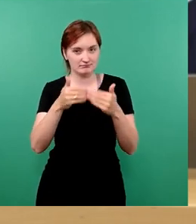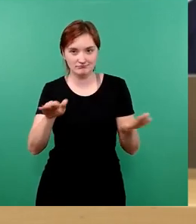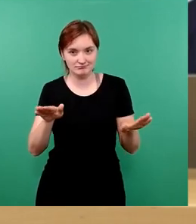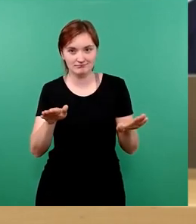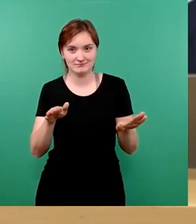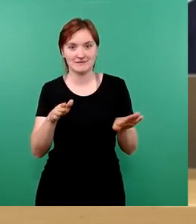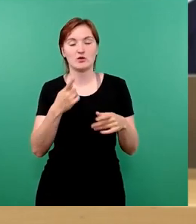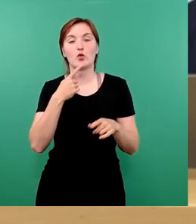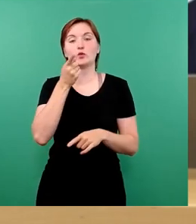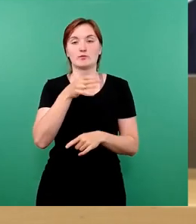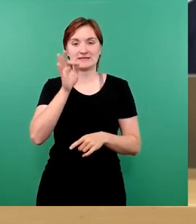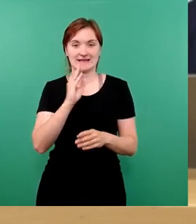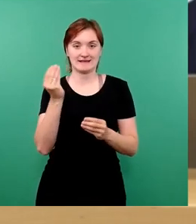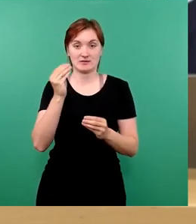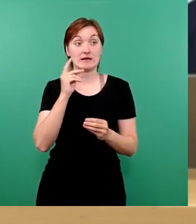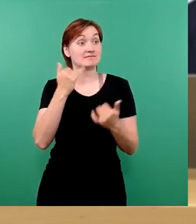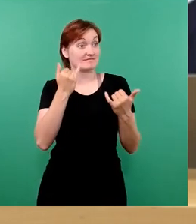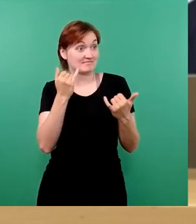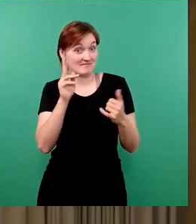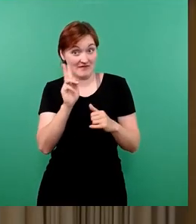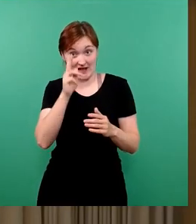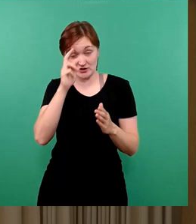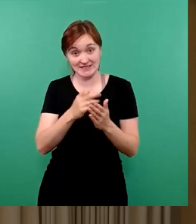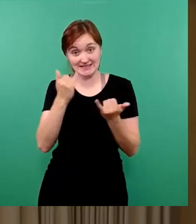Wer dem folgen möchte, den bitte ich jetzt um Abstimmung.